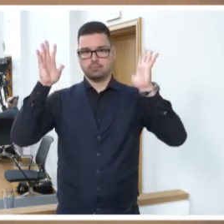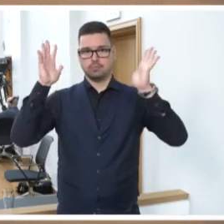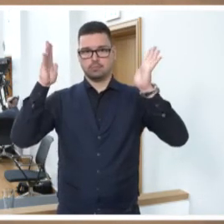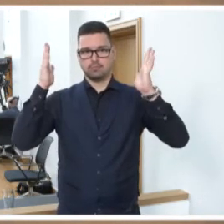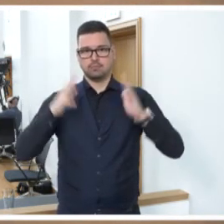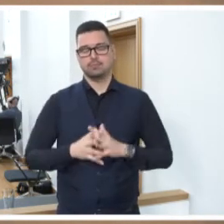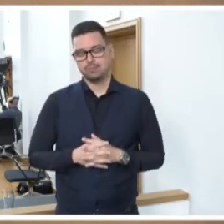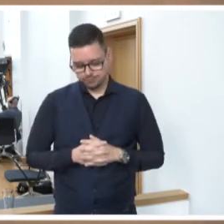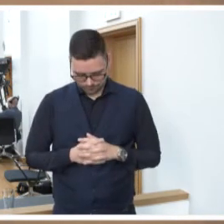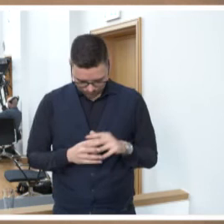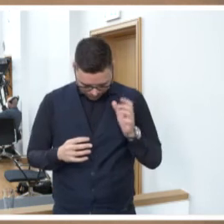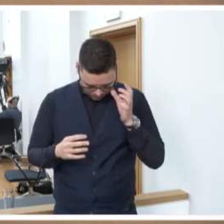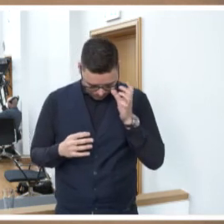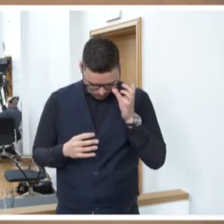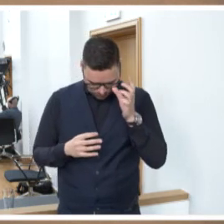Also,